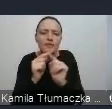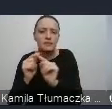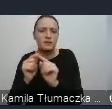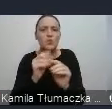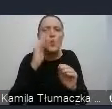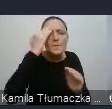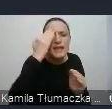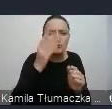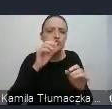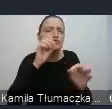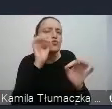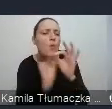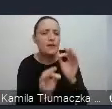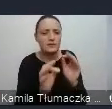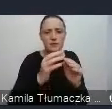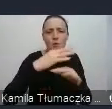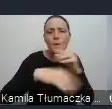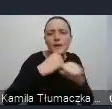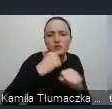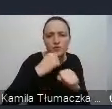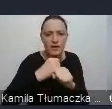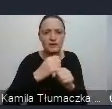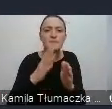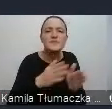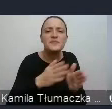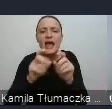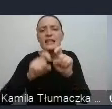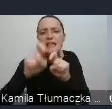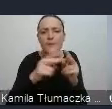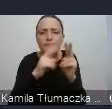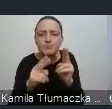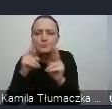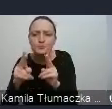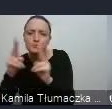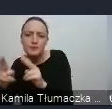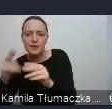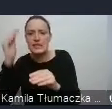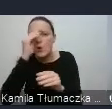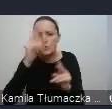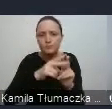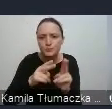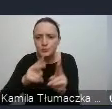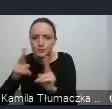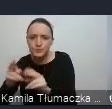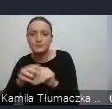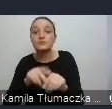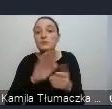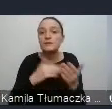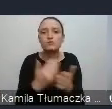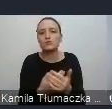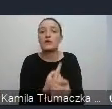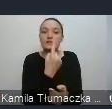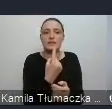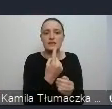tego budowany jest kolejny etap nauki. Na przykład uczy się opisywać przedmiot najpierw jednym zdaniem, potem dwoma,